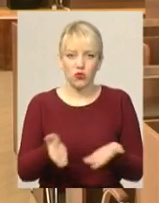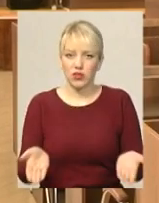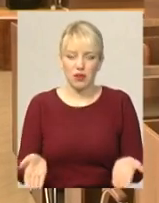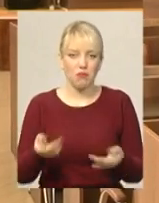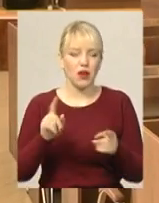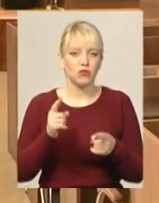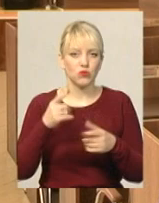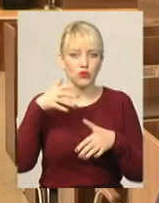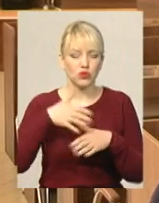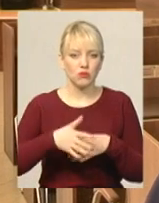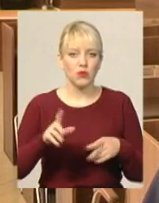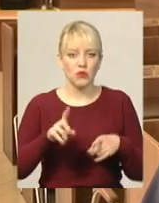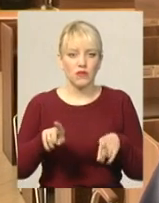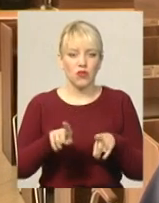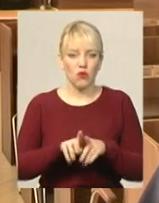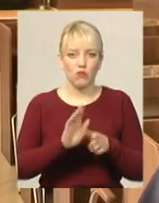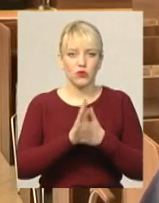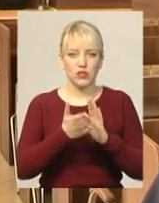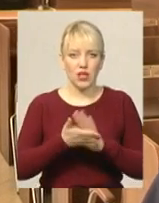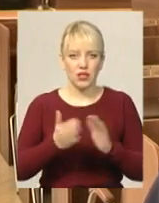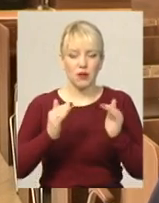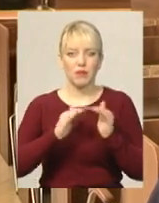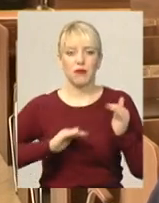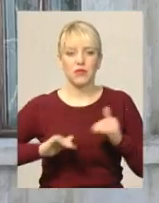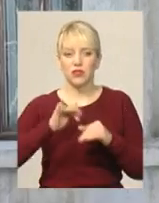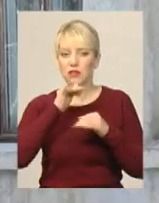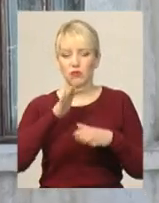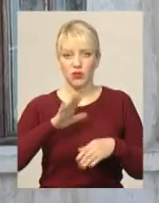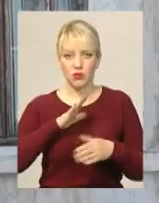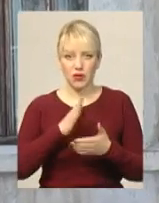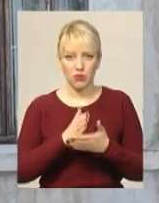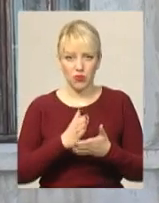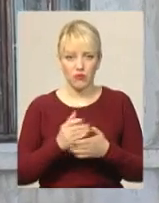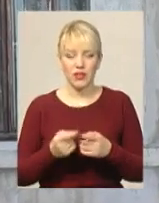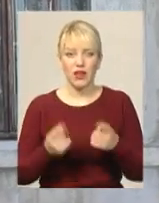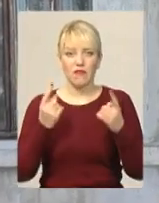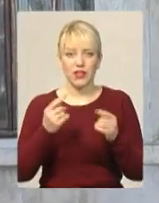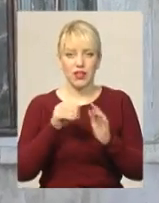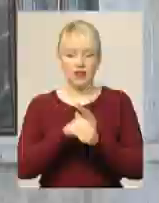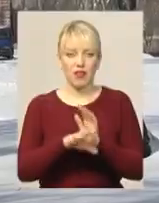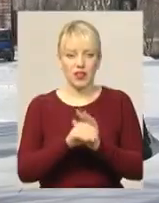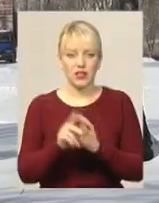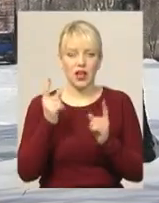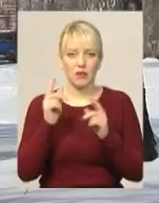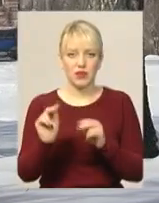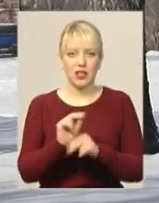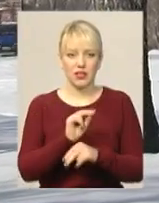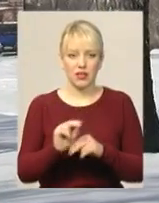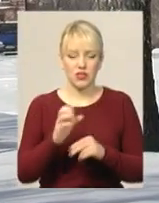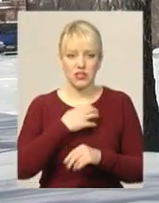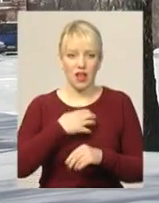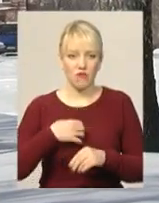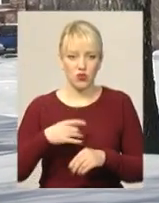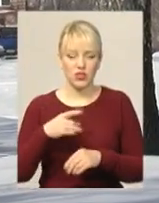розуміємо, що в такому стані вже приміщення перебувати не може Великих вкладень на капітальний ремонт у Славуцькій районній лікарні